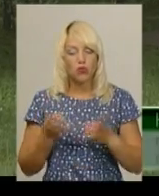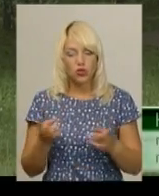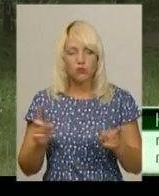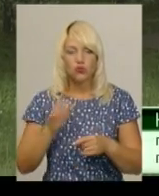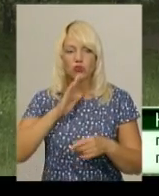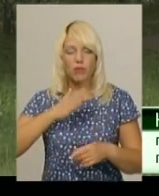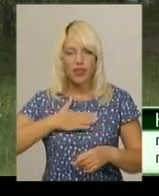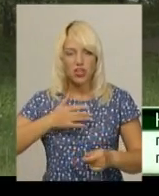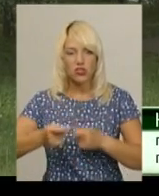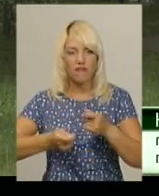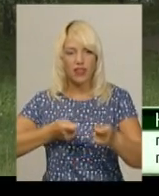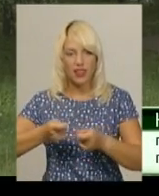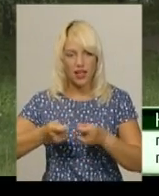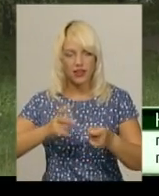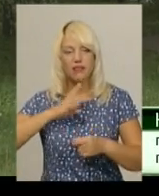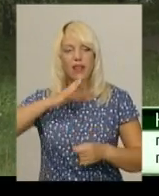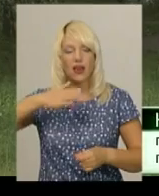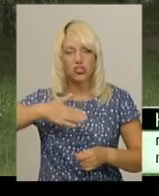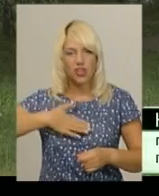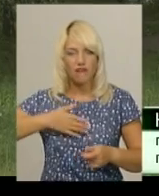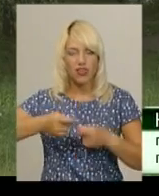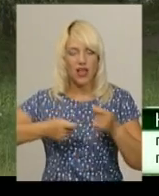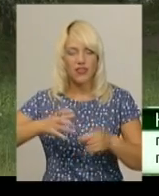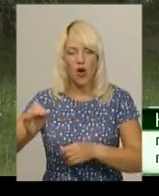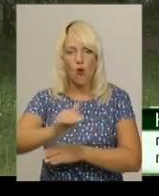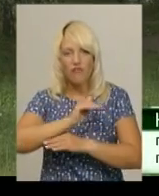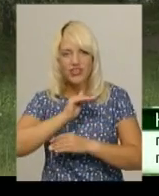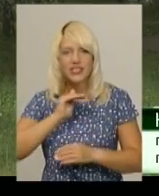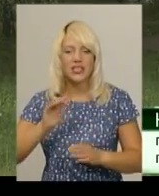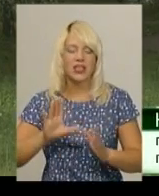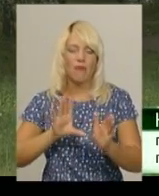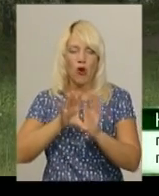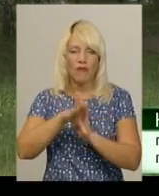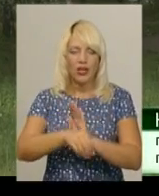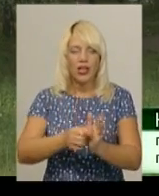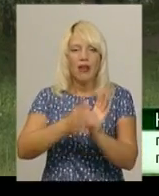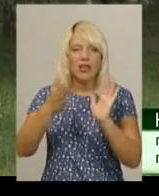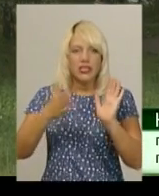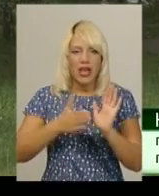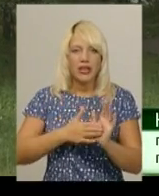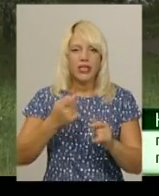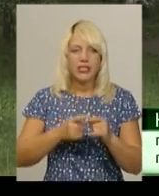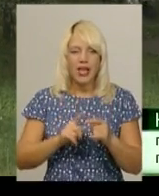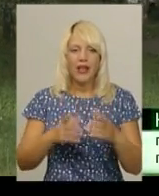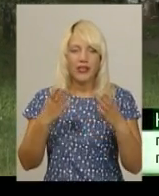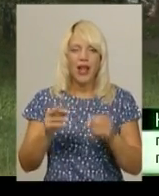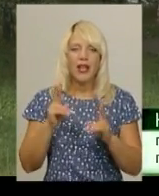наша влада офіційно запровадила відзначення цей день, як теж факт